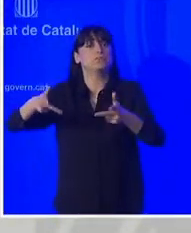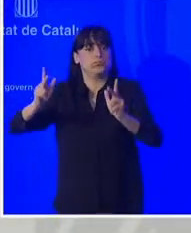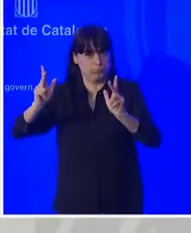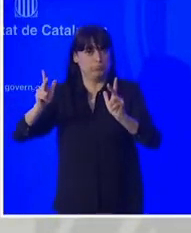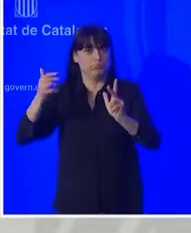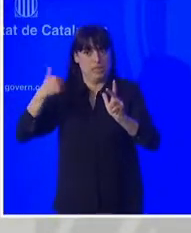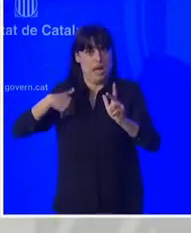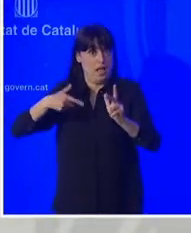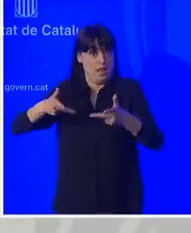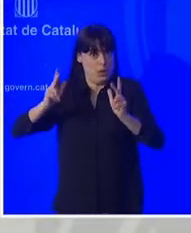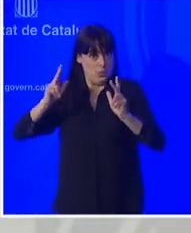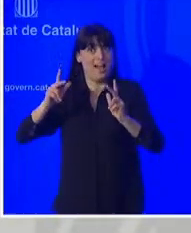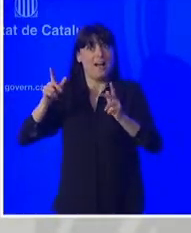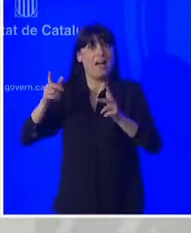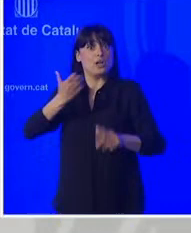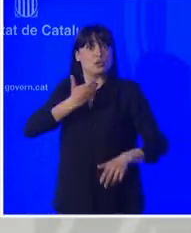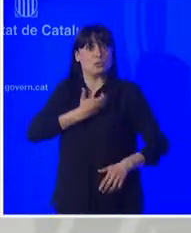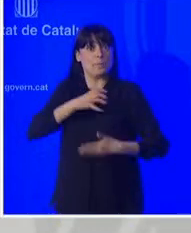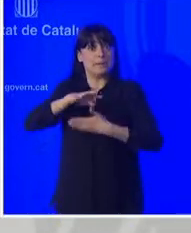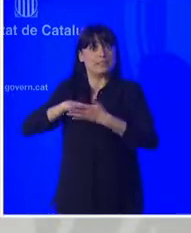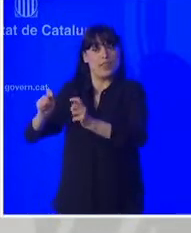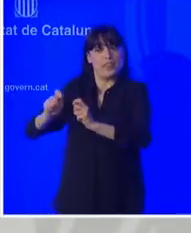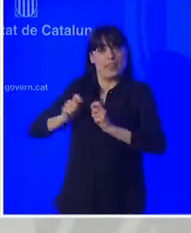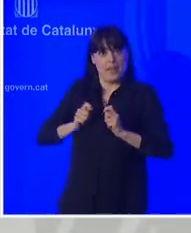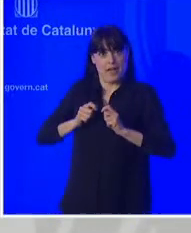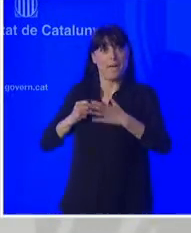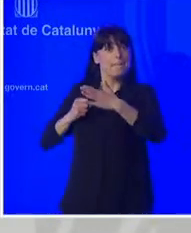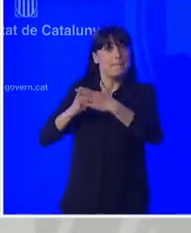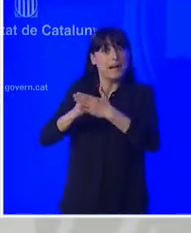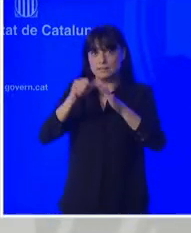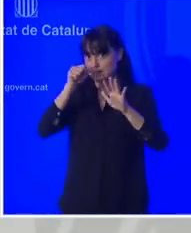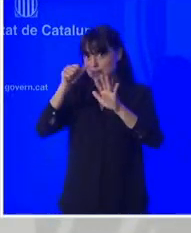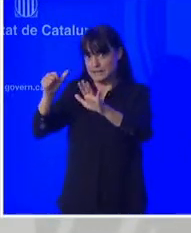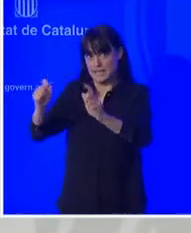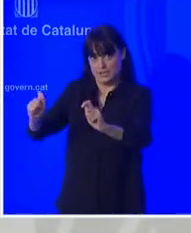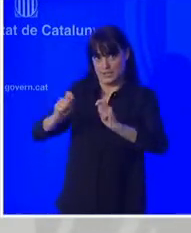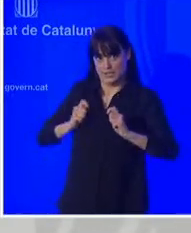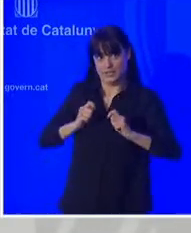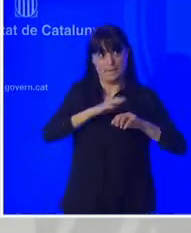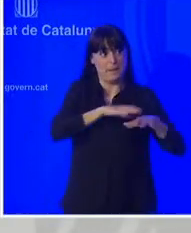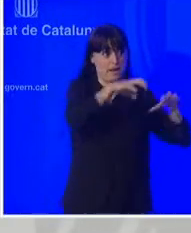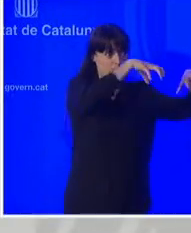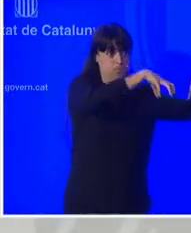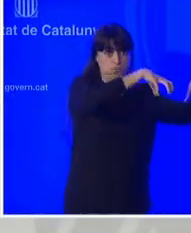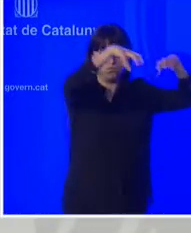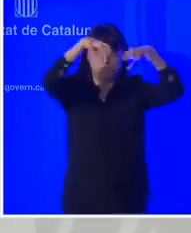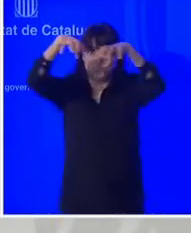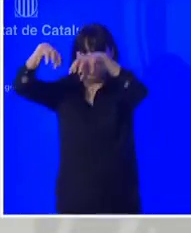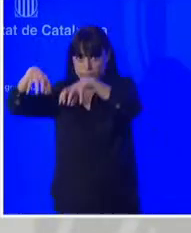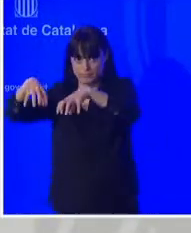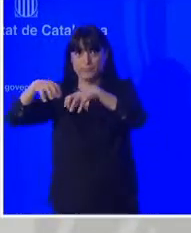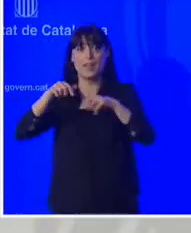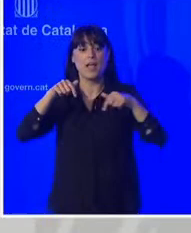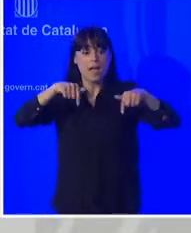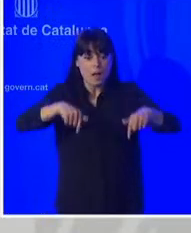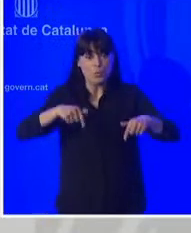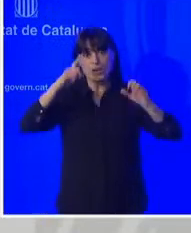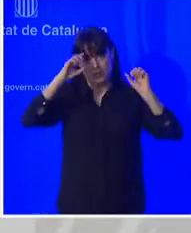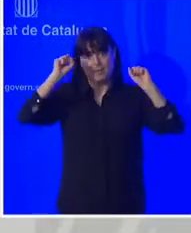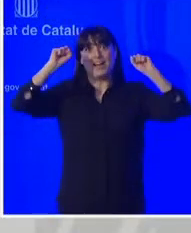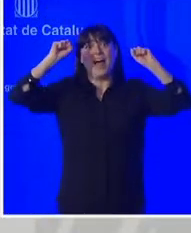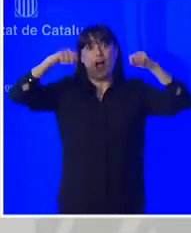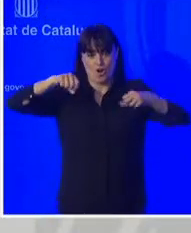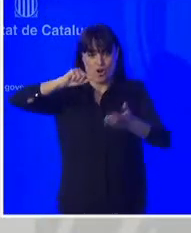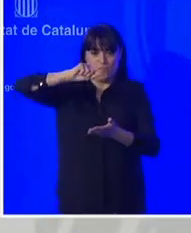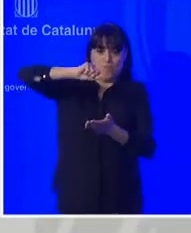màxim de sis anys. Avui amb aquest acord hem donat llum verda a l'assignatura del conveni entre la Generalitat de Catalunya